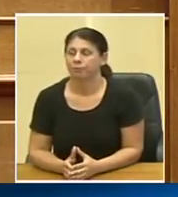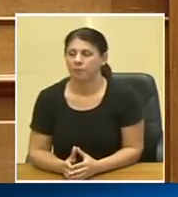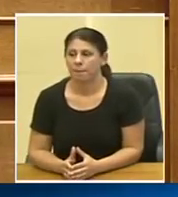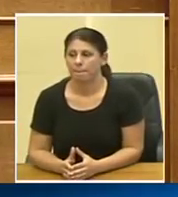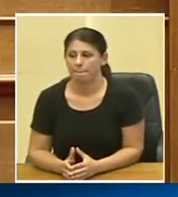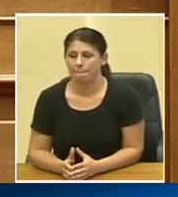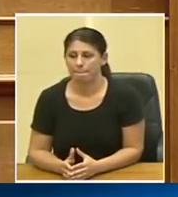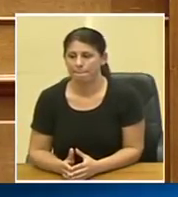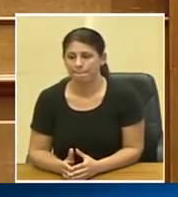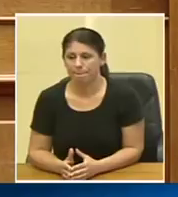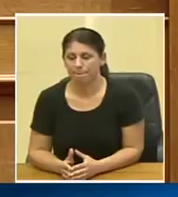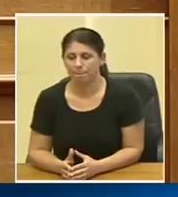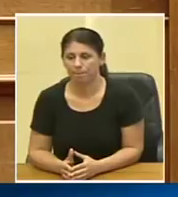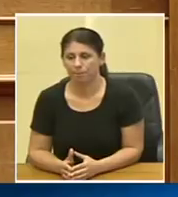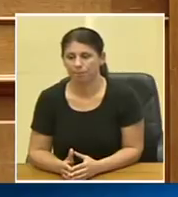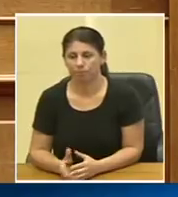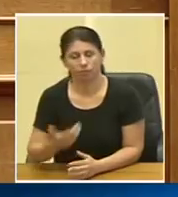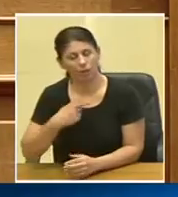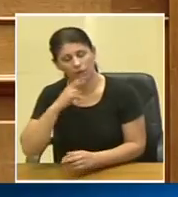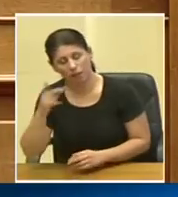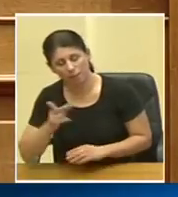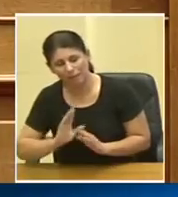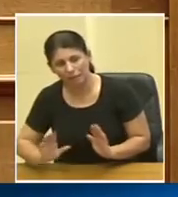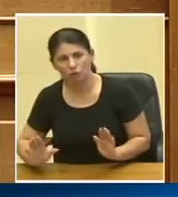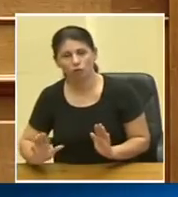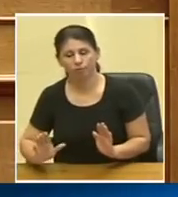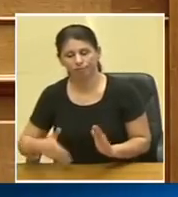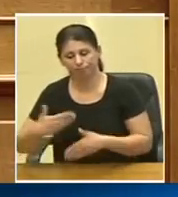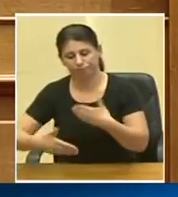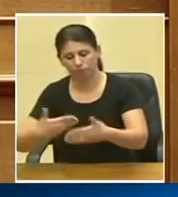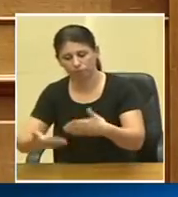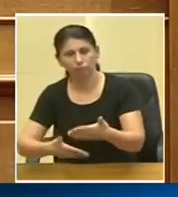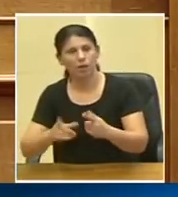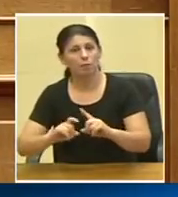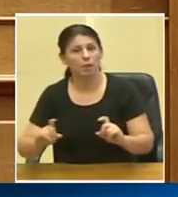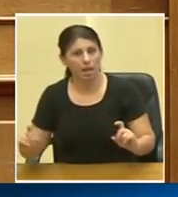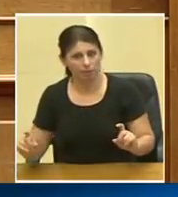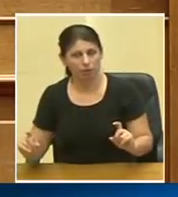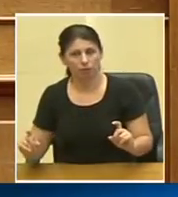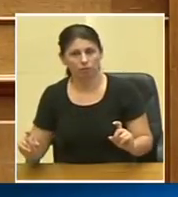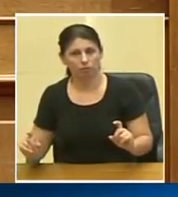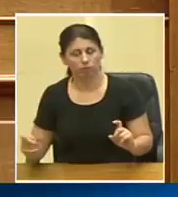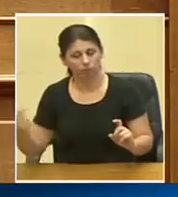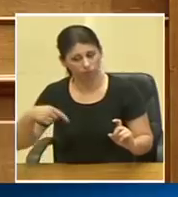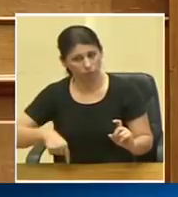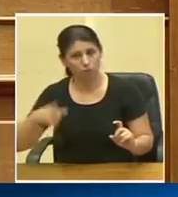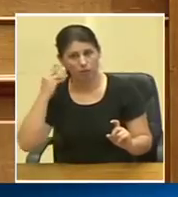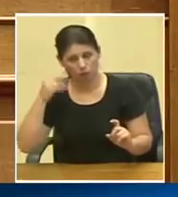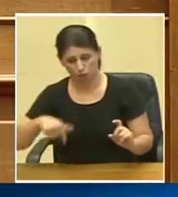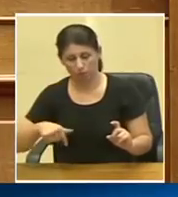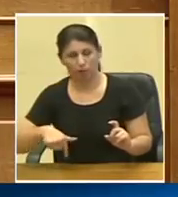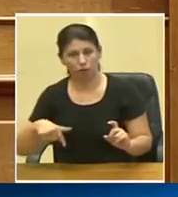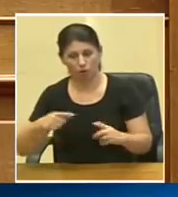Και θα απαντήσω σε μια σειρά από πράγματα, τα οποία σήμερα ακούστηκαν εδώ,